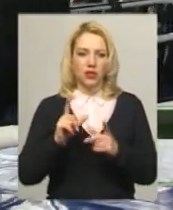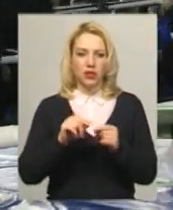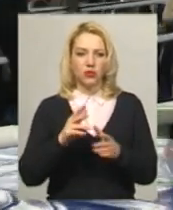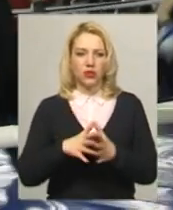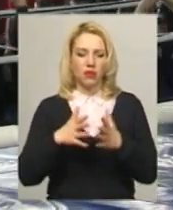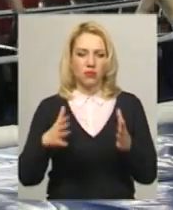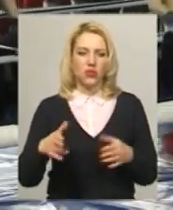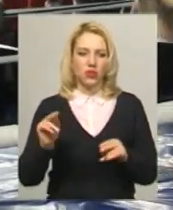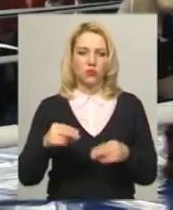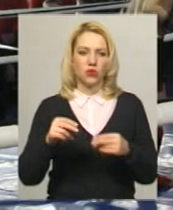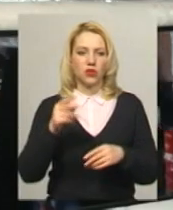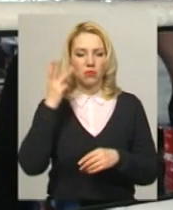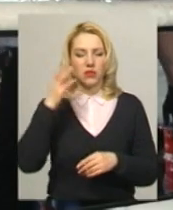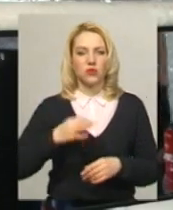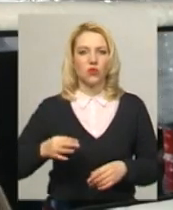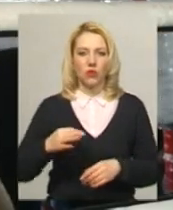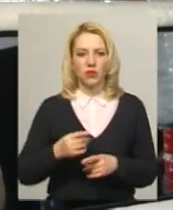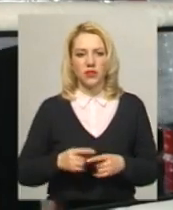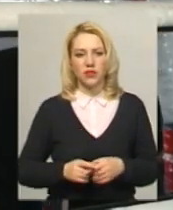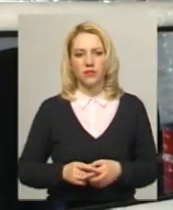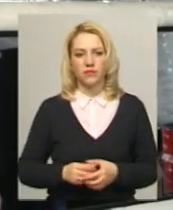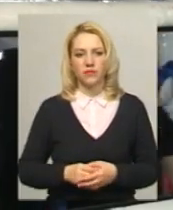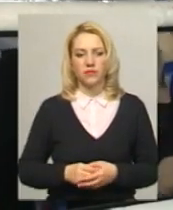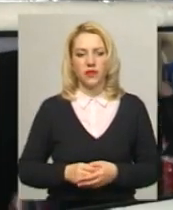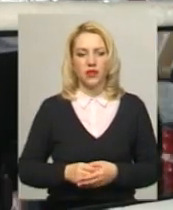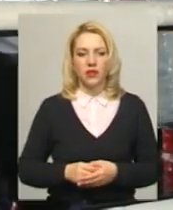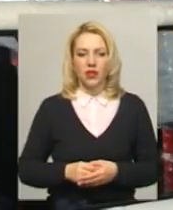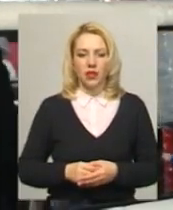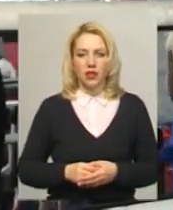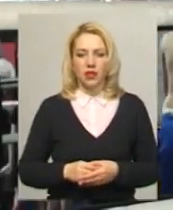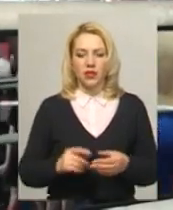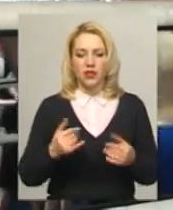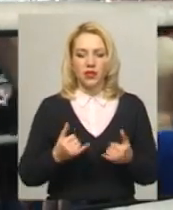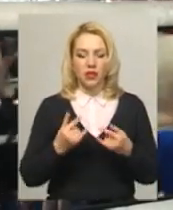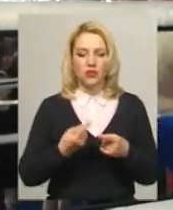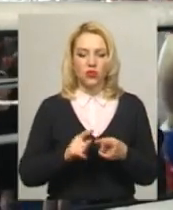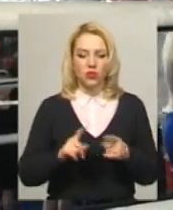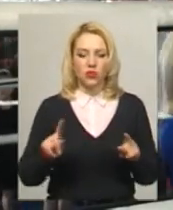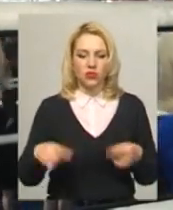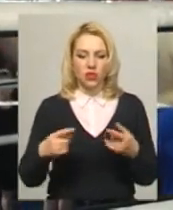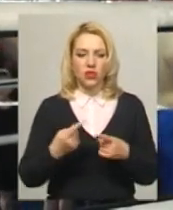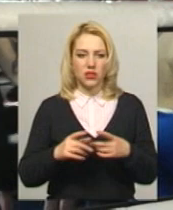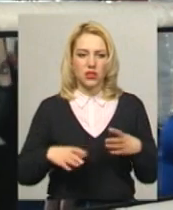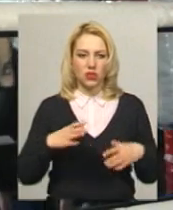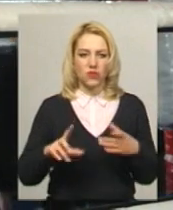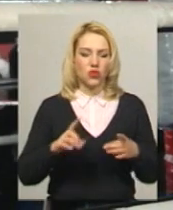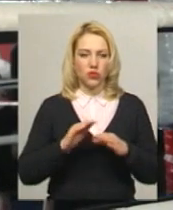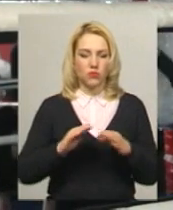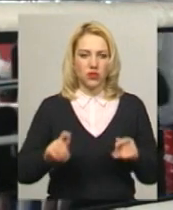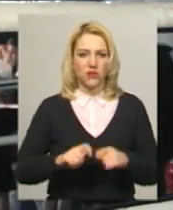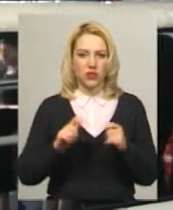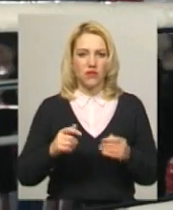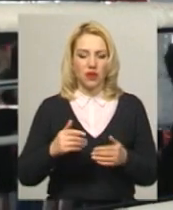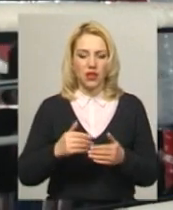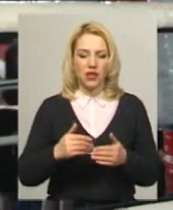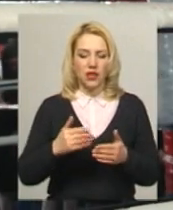такий чемпіонат Хмельницького місу. На то і, як то кажуть, здаються такі соревновання, щоб діти відкривали перед собою якісь двері,